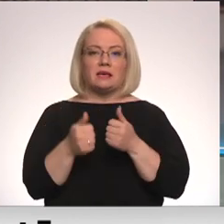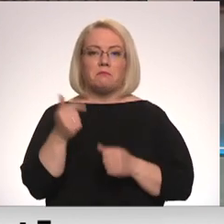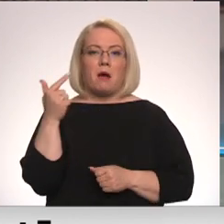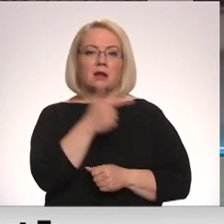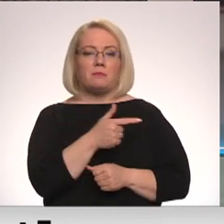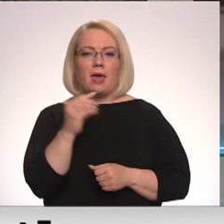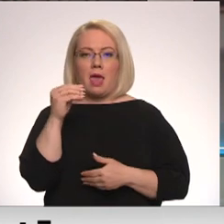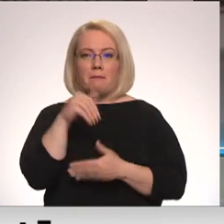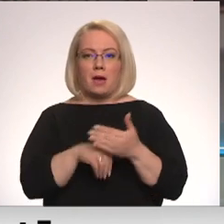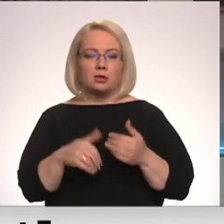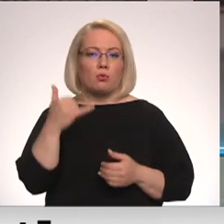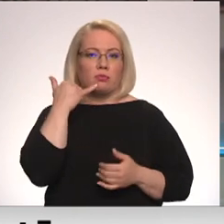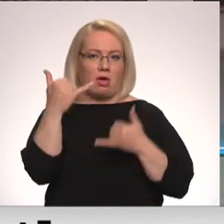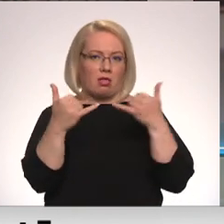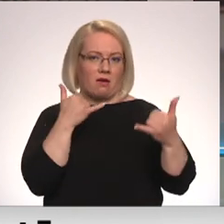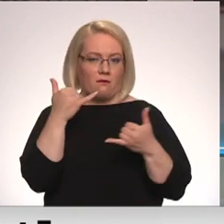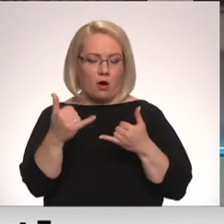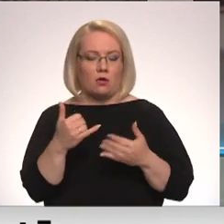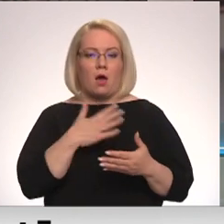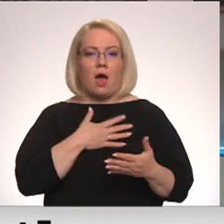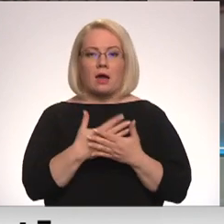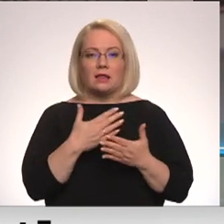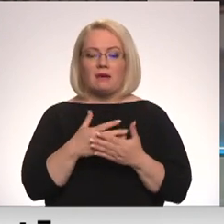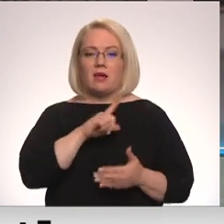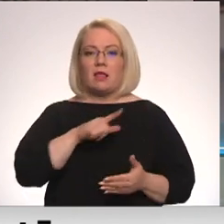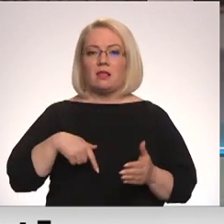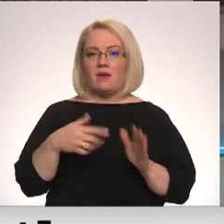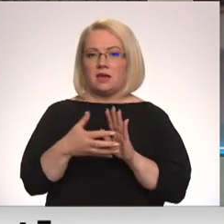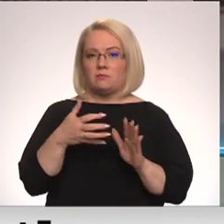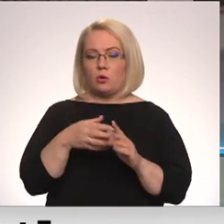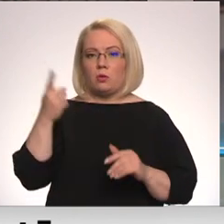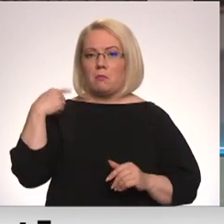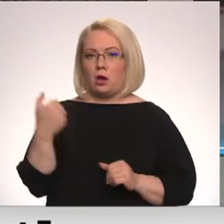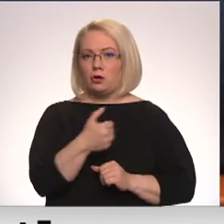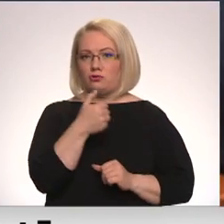-pastus un telefonu zvanus, kas aktīvi Latvijā izmantot pagājušajā gadā.